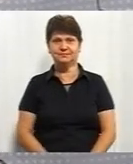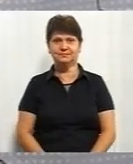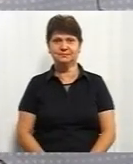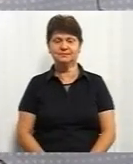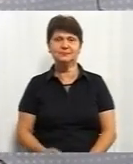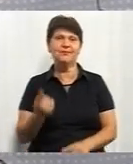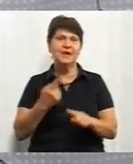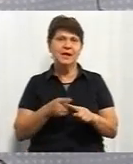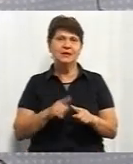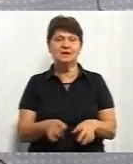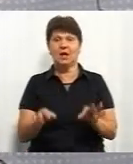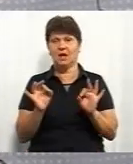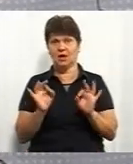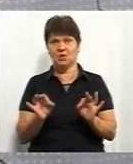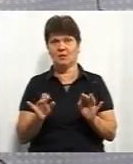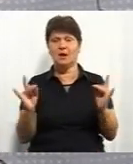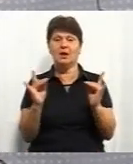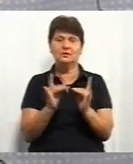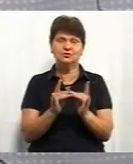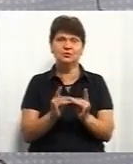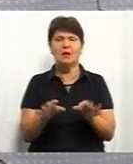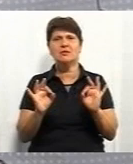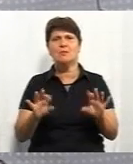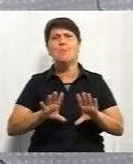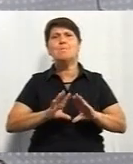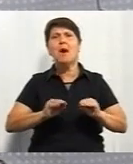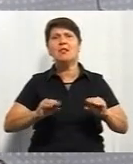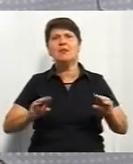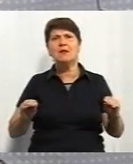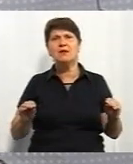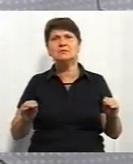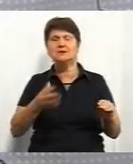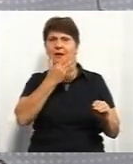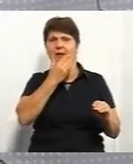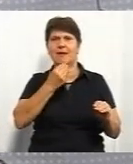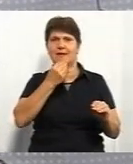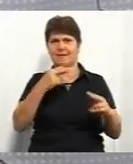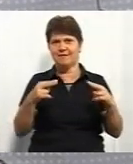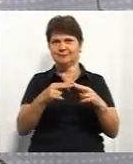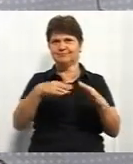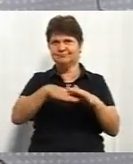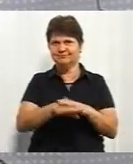Це нормальне ліжко, нормальний матрас, гарна білизна,